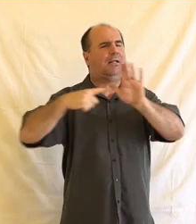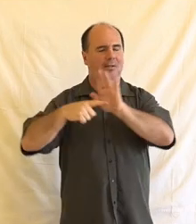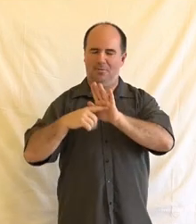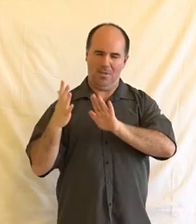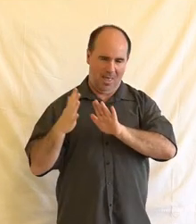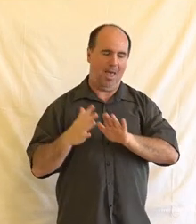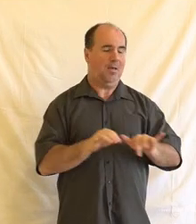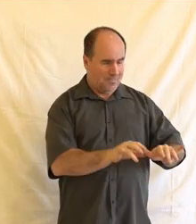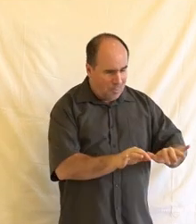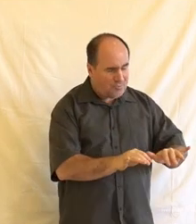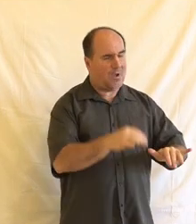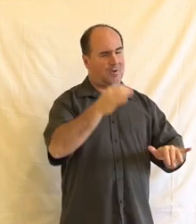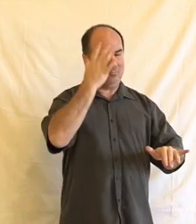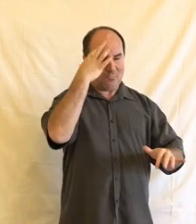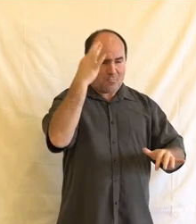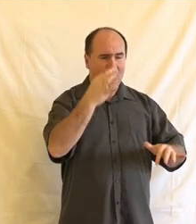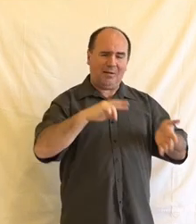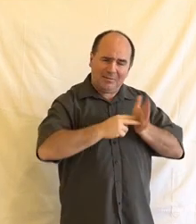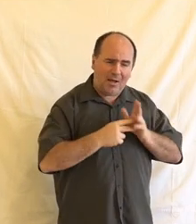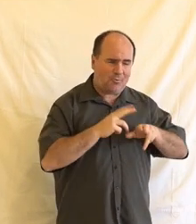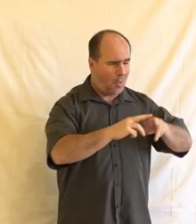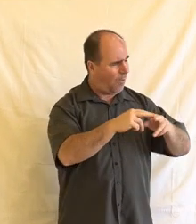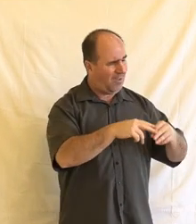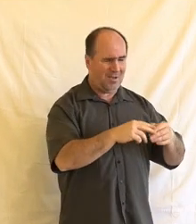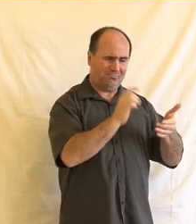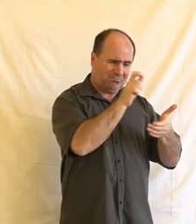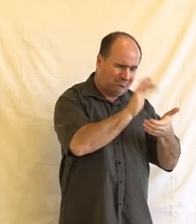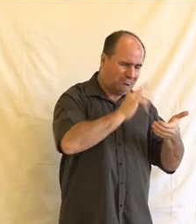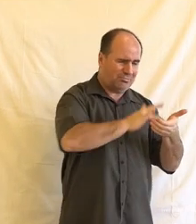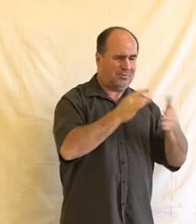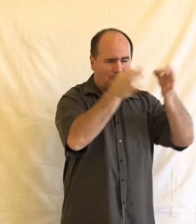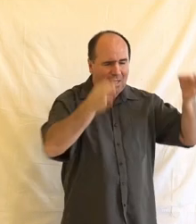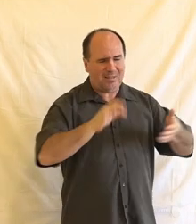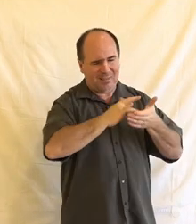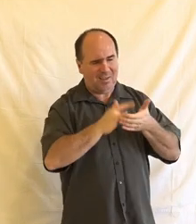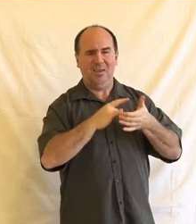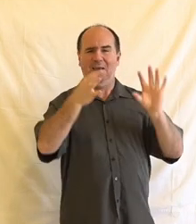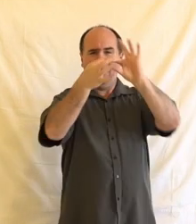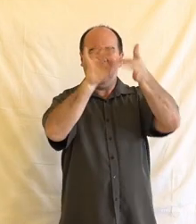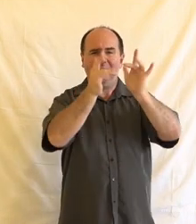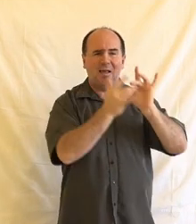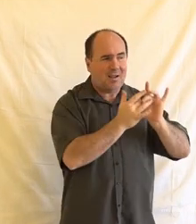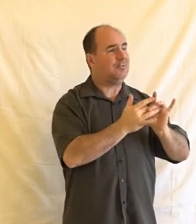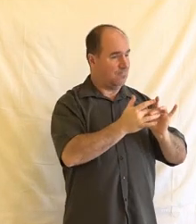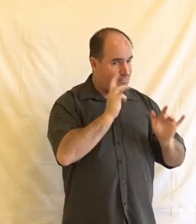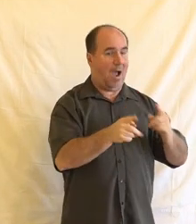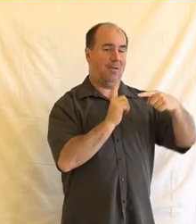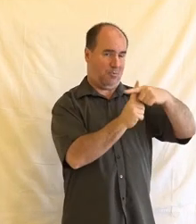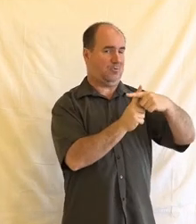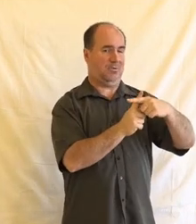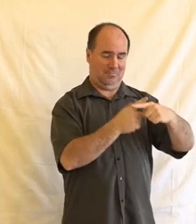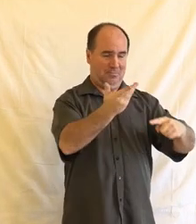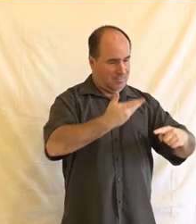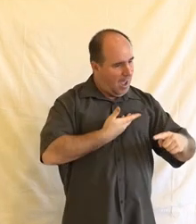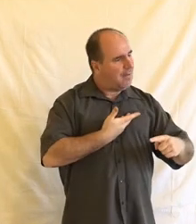dopad. A paradoxně i v těch oblastech, ve kterých, když se ty technologie zneužijí, tak ten dopad je zase negativní. Čili teď jsme tady hovořili o